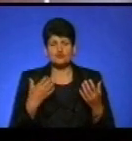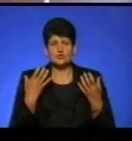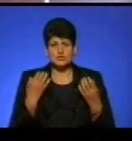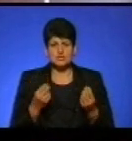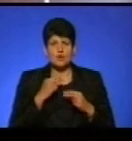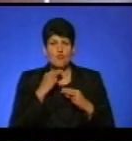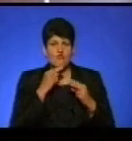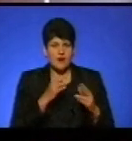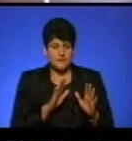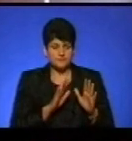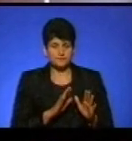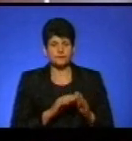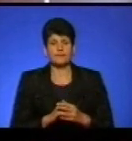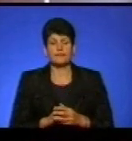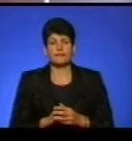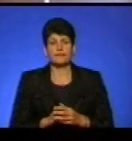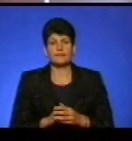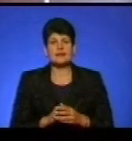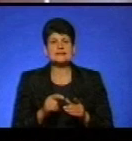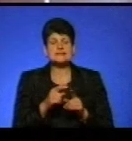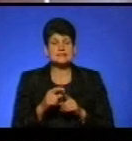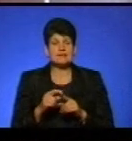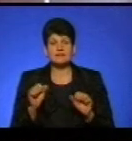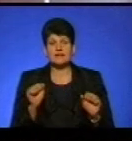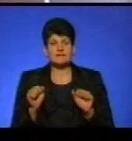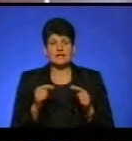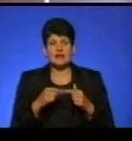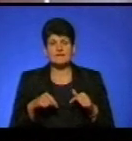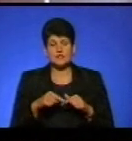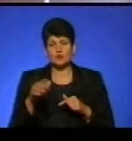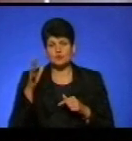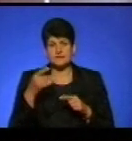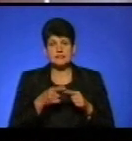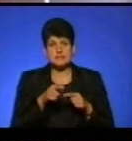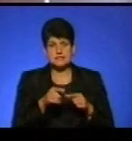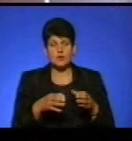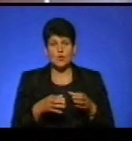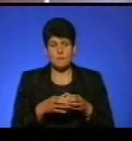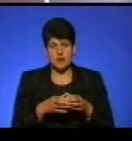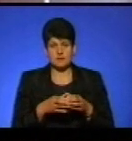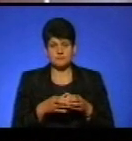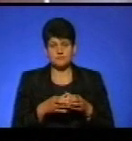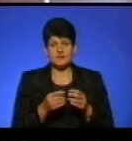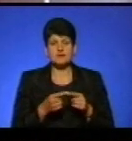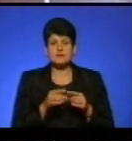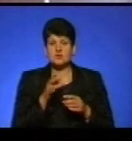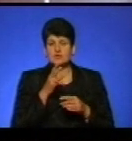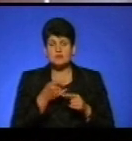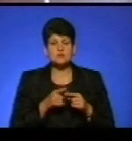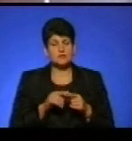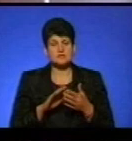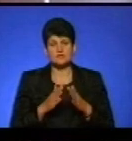певної уваги. Зі слів керівника відділу освіти даної громади, на даний час такої